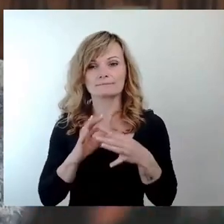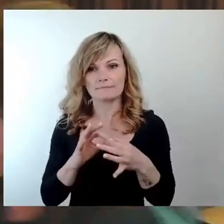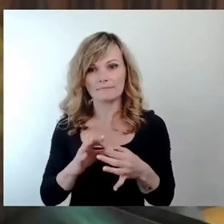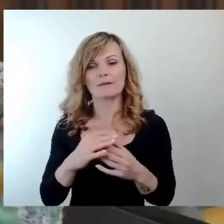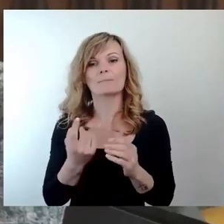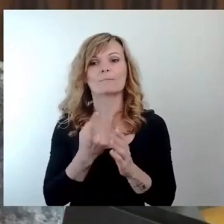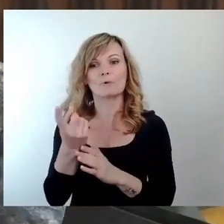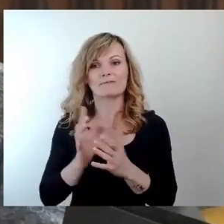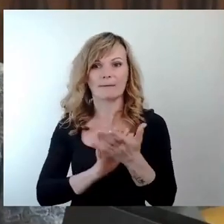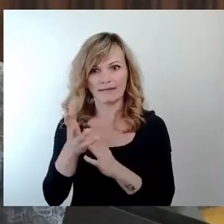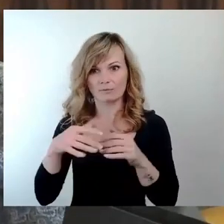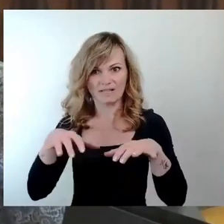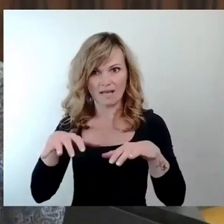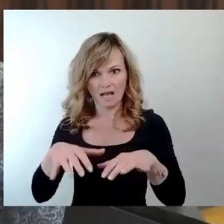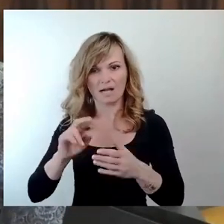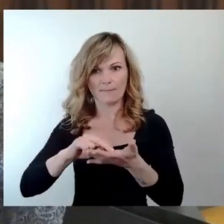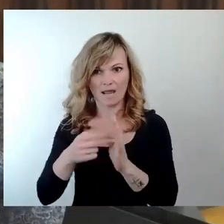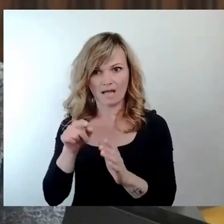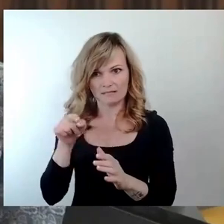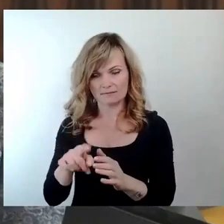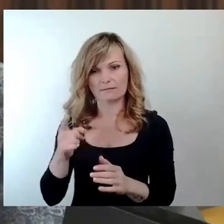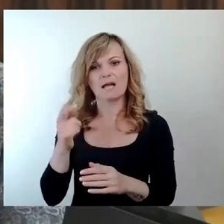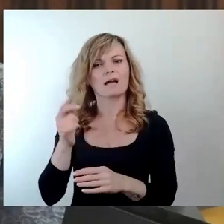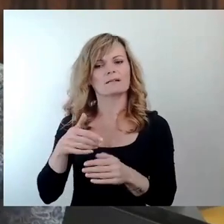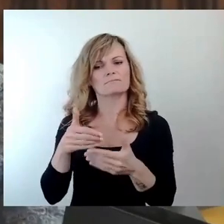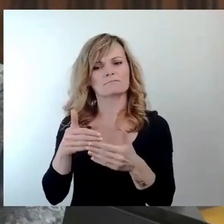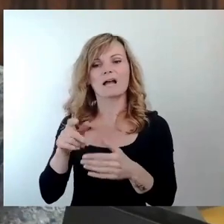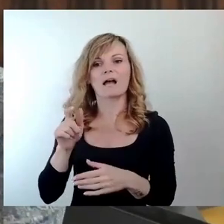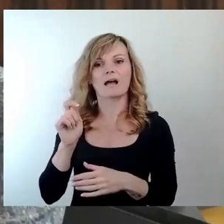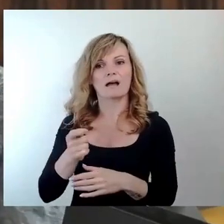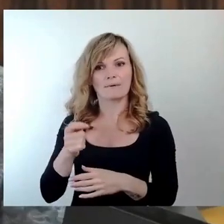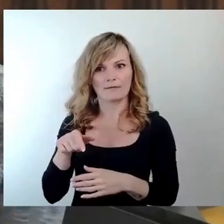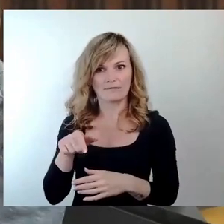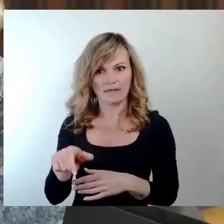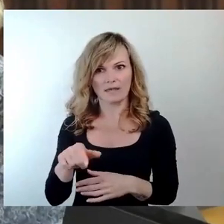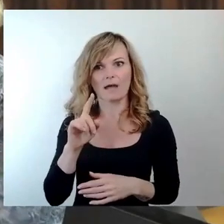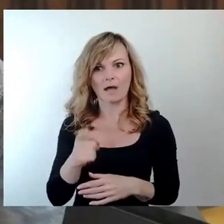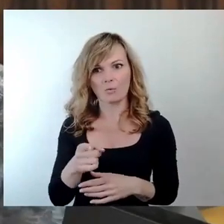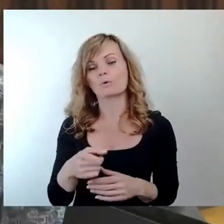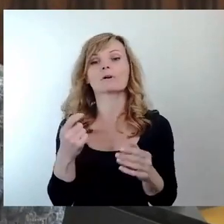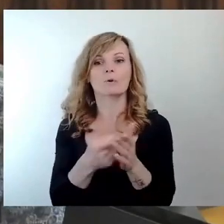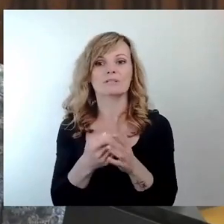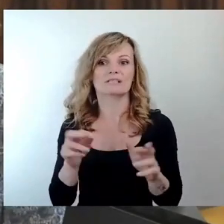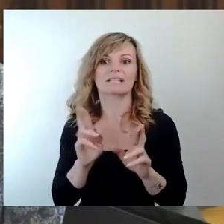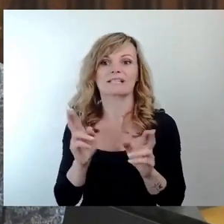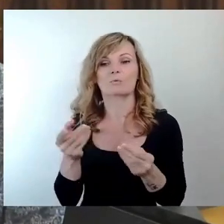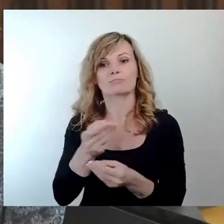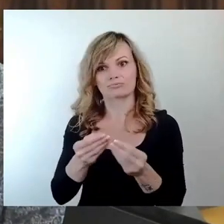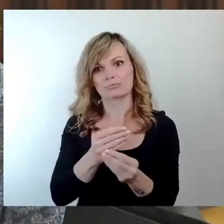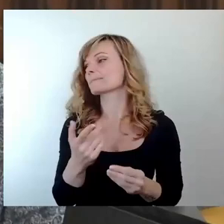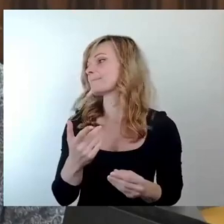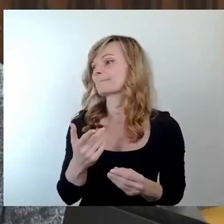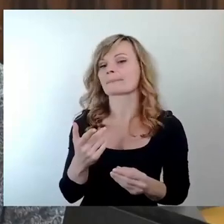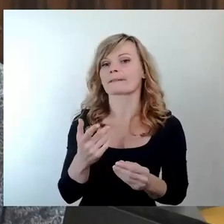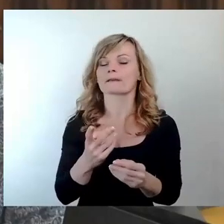am Hammerweg wurde auch über die Kostenrisiken gesprochen. Zwar betonte der Vertreter